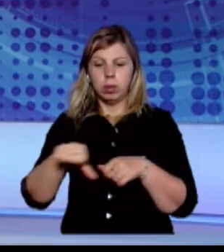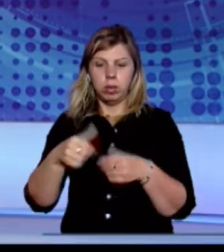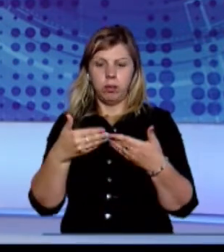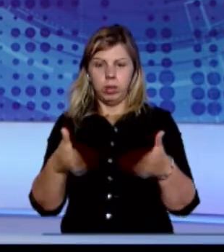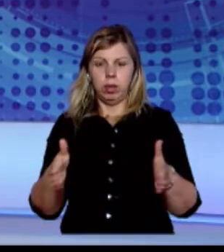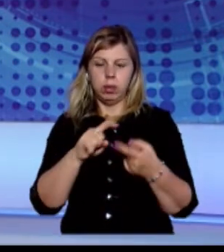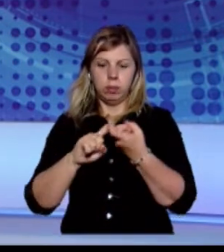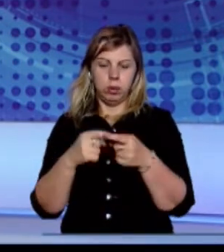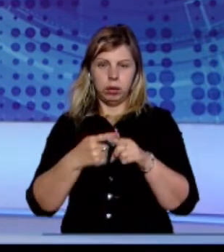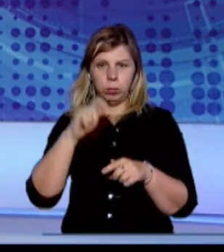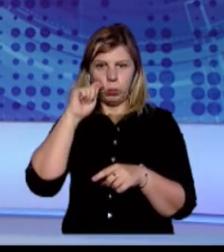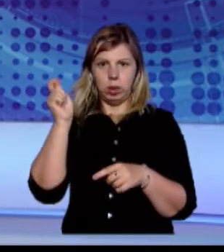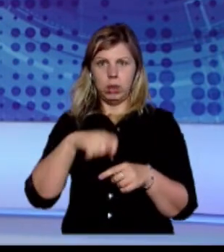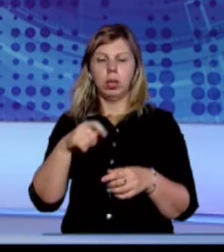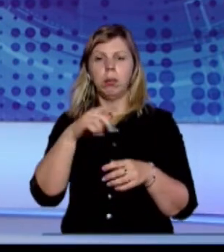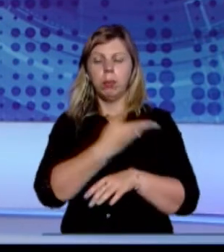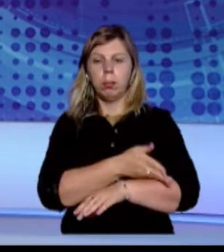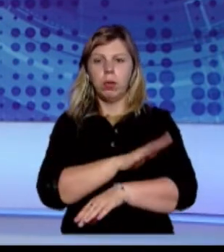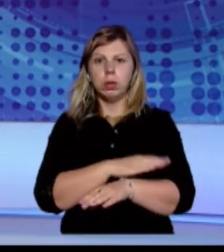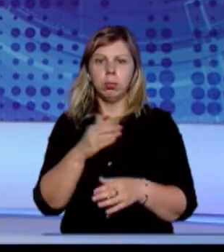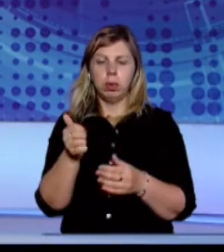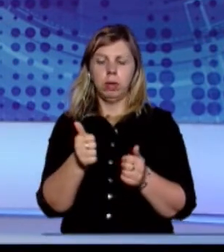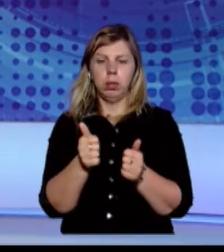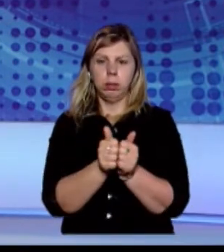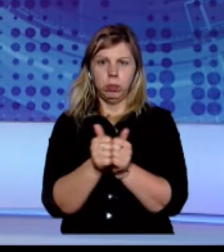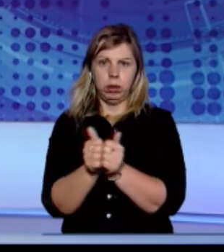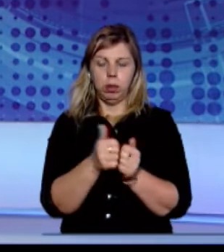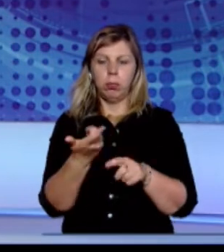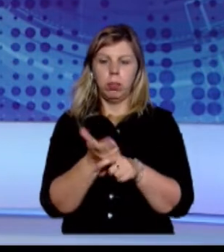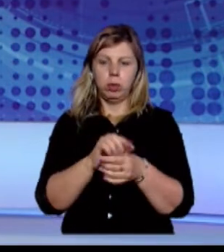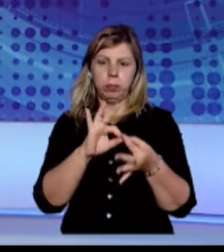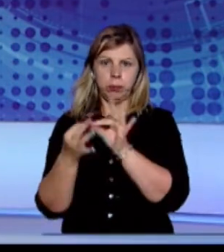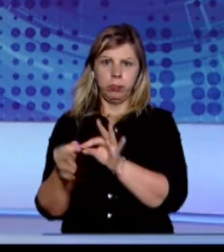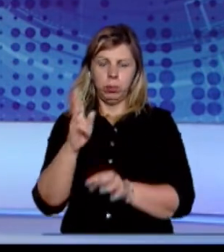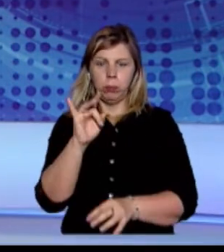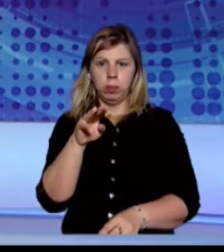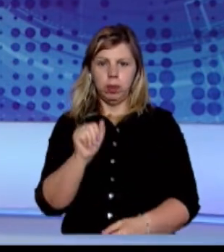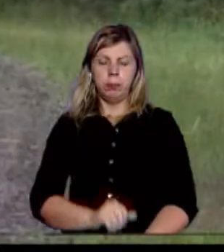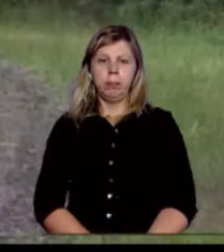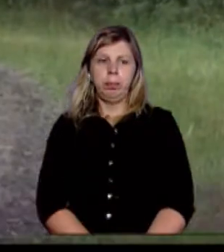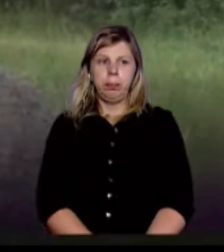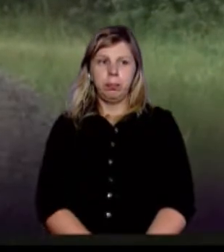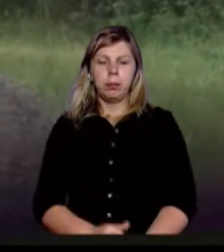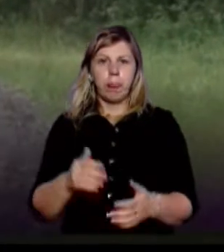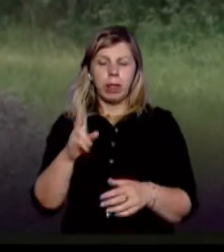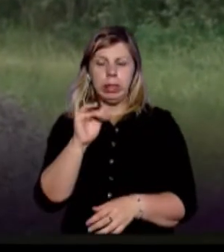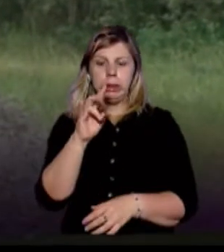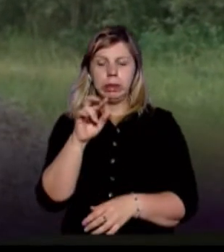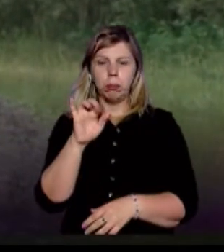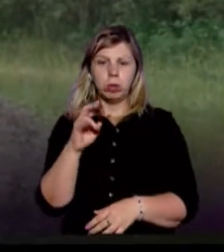відкрили у зв'язку із українсько-польськими днями добросусідства. Більше розкаже Олександр Курта. Христина